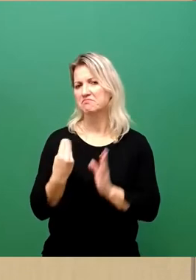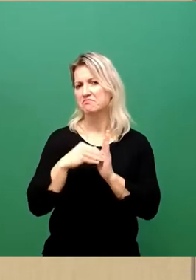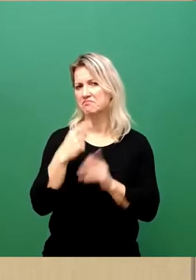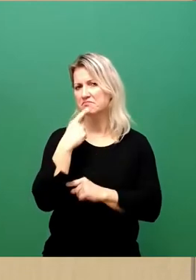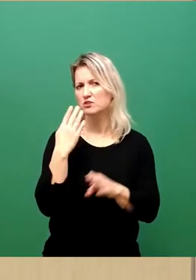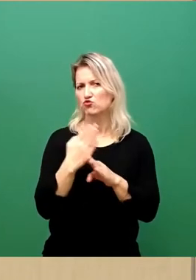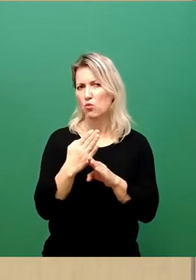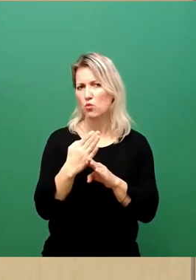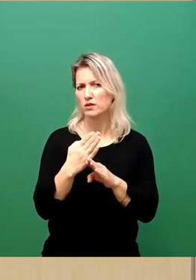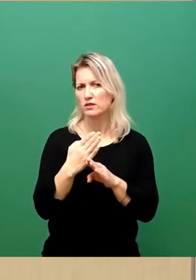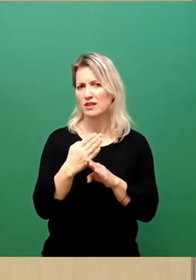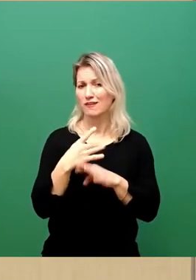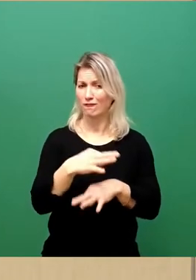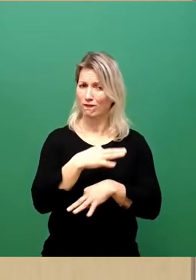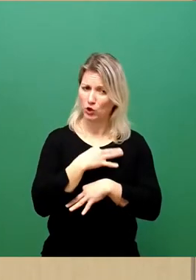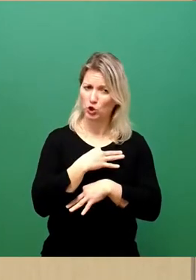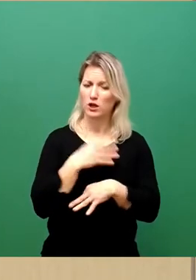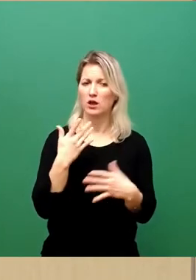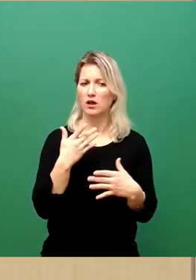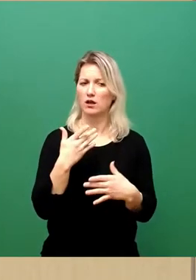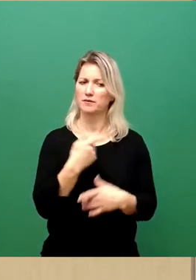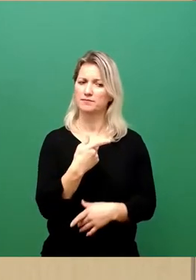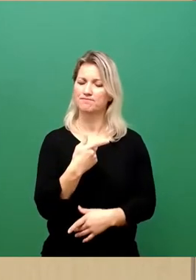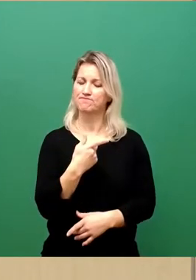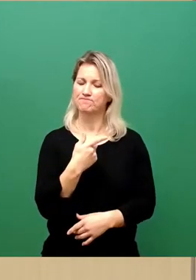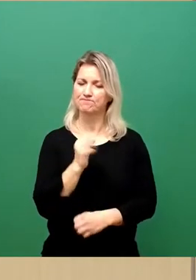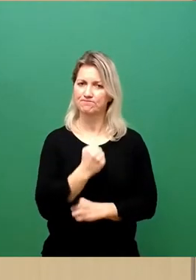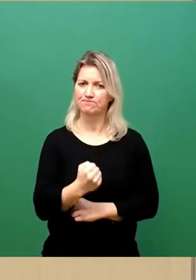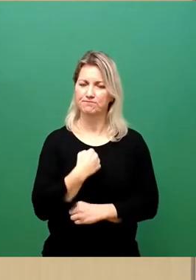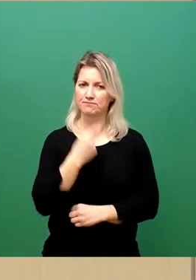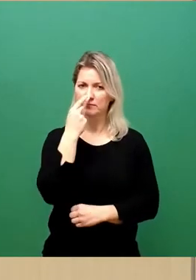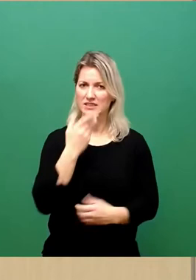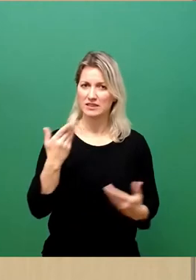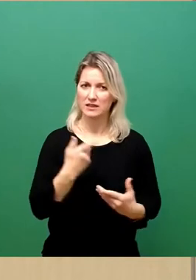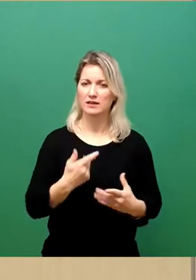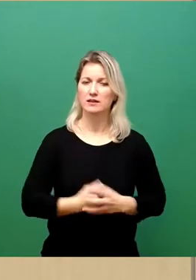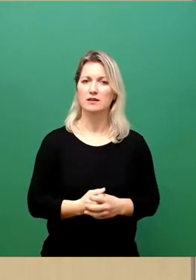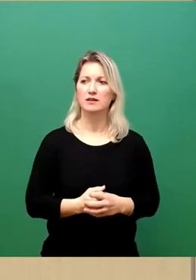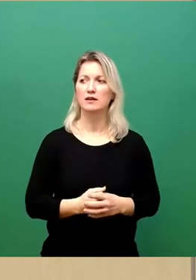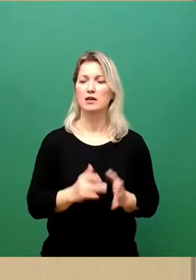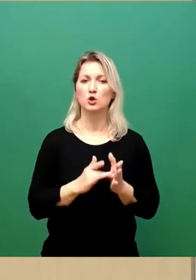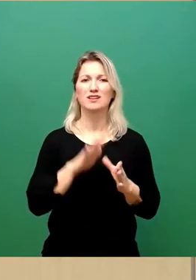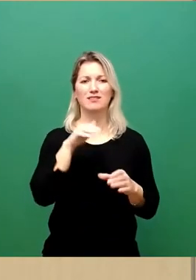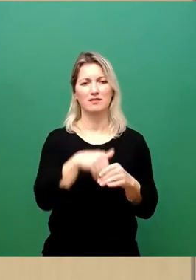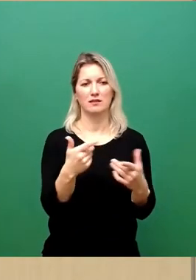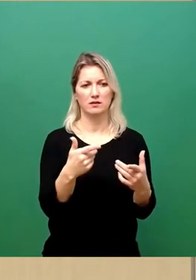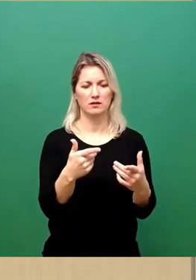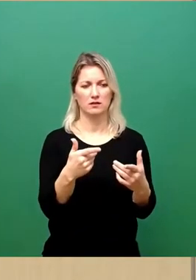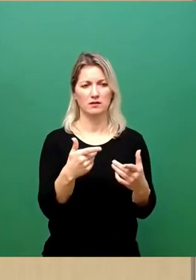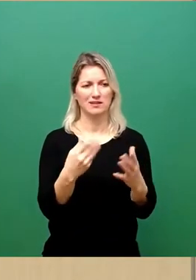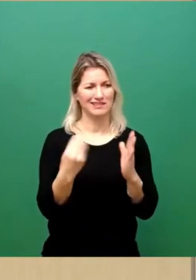schlechterdings unerträglich ist, weil er einen Weg in die Irre zeigt. Und das ist